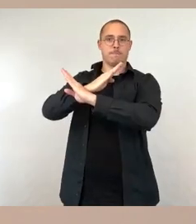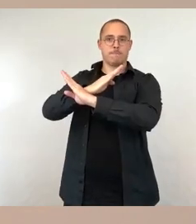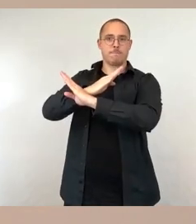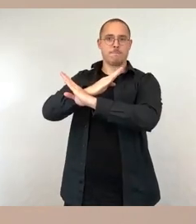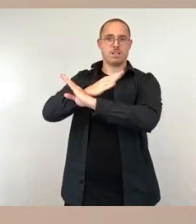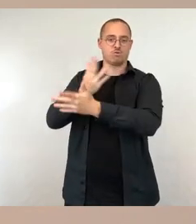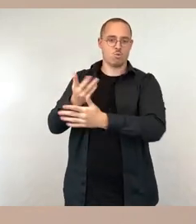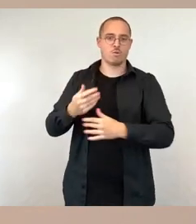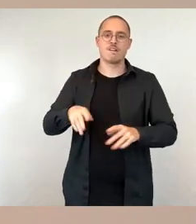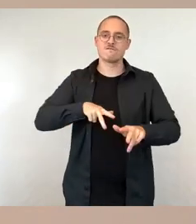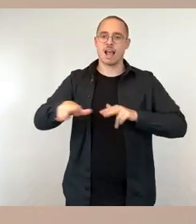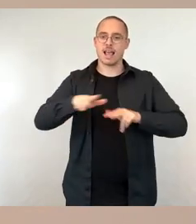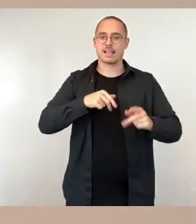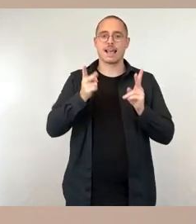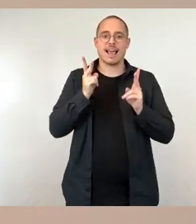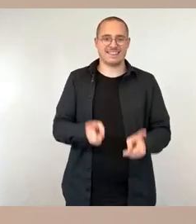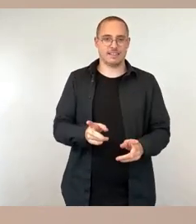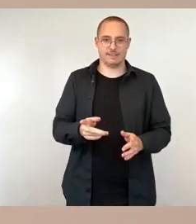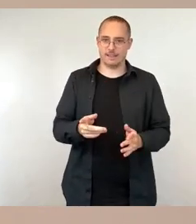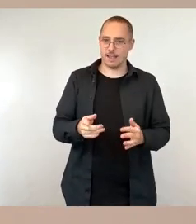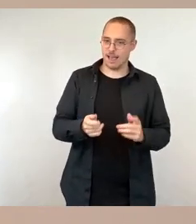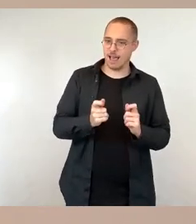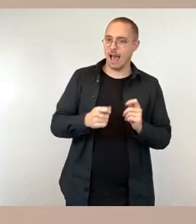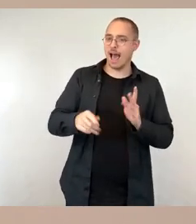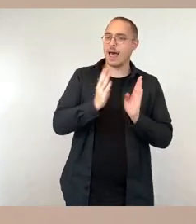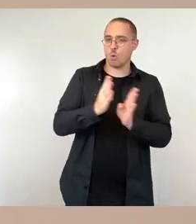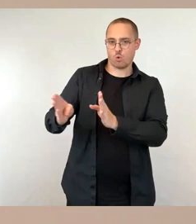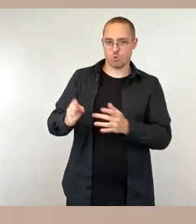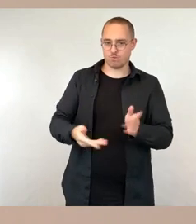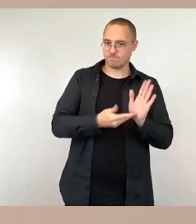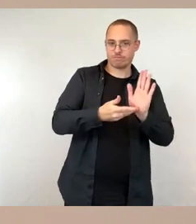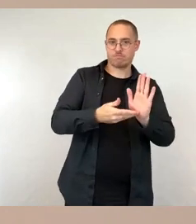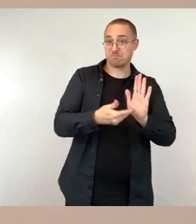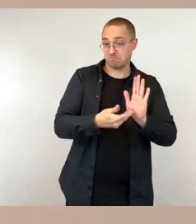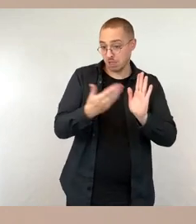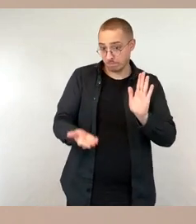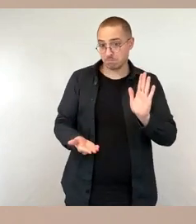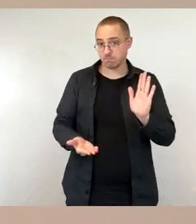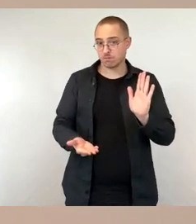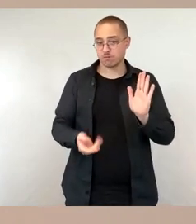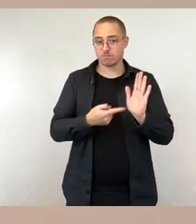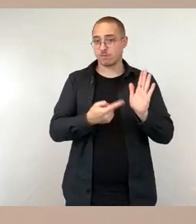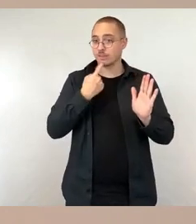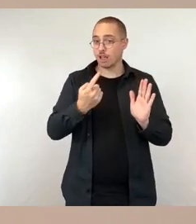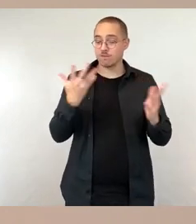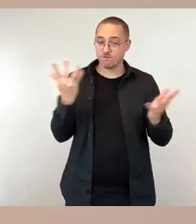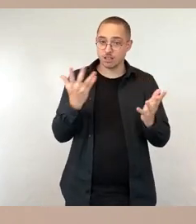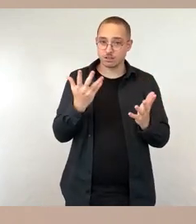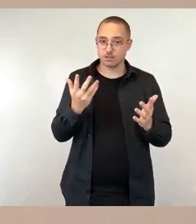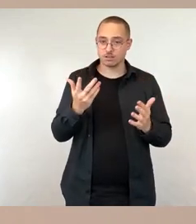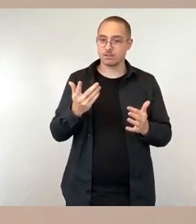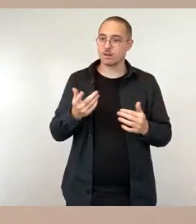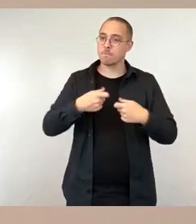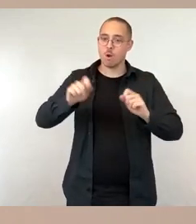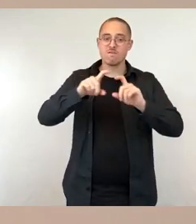sich das gehört und die besagt auch, dass die ausführende Baufirma die Anwohnerinnen und Anwohner,